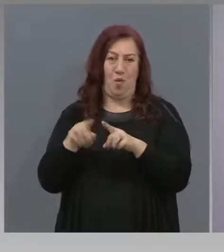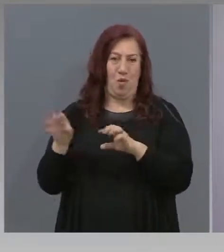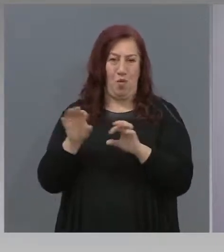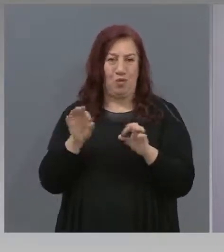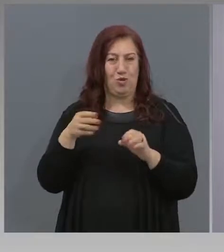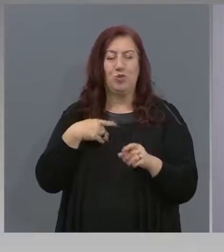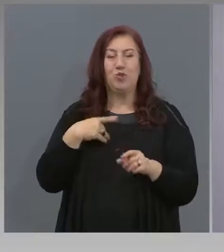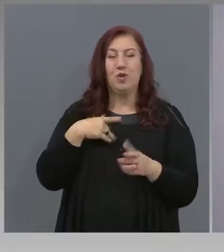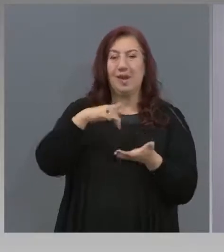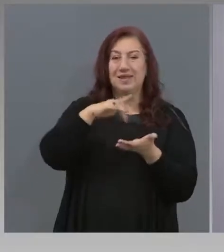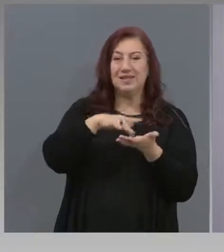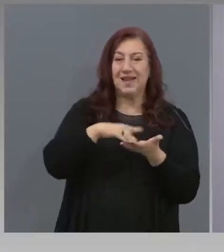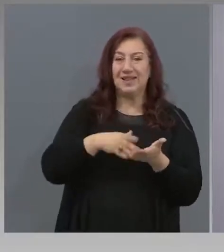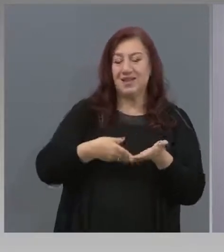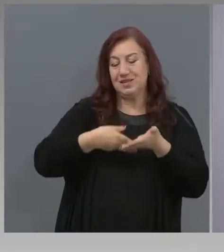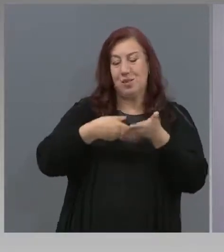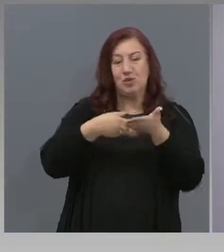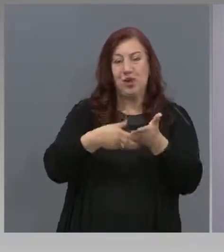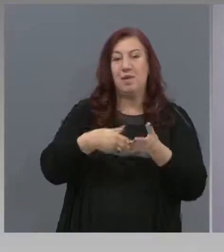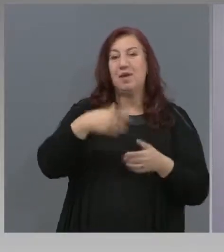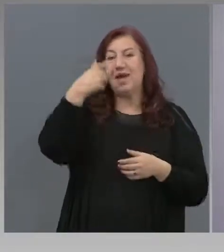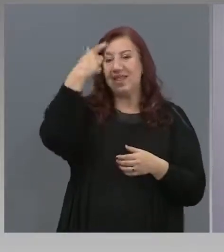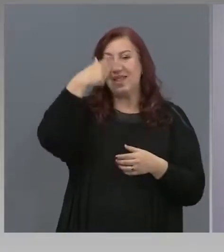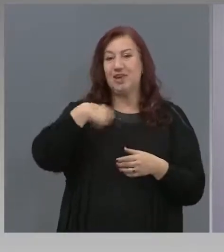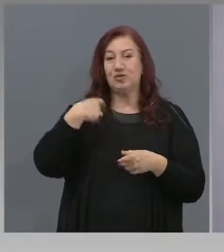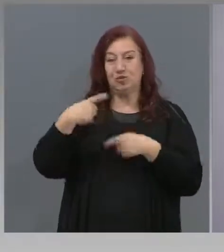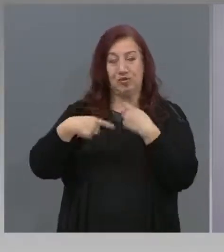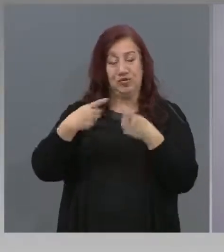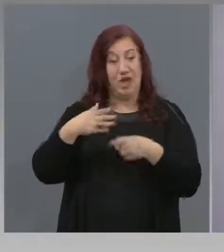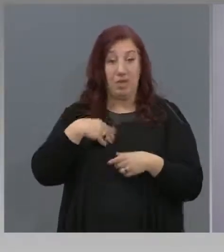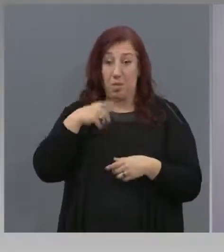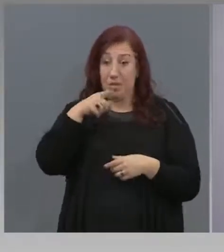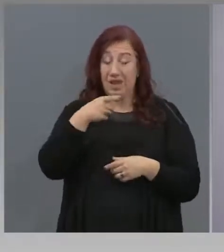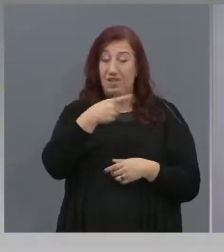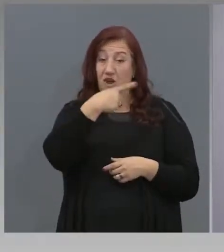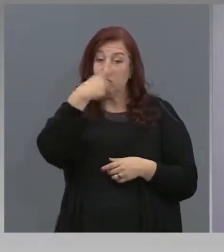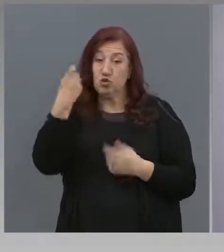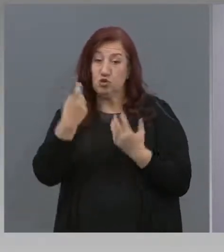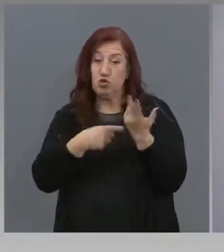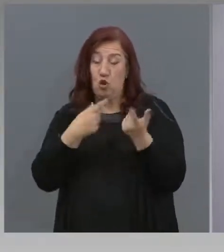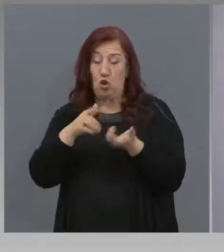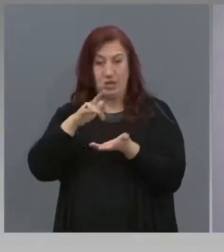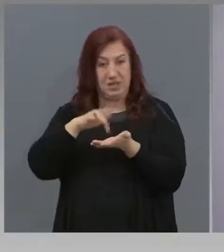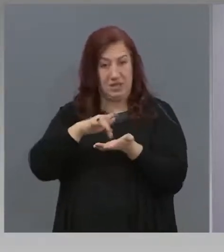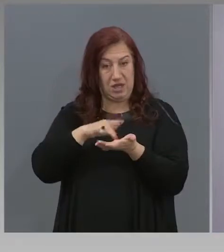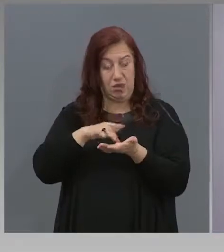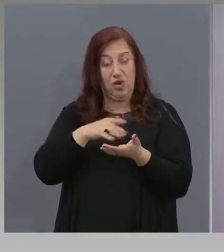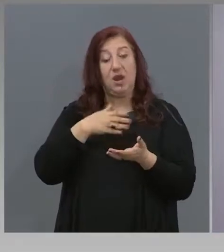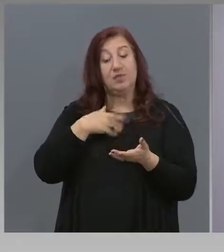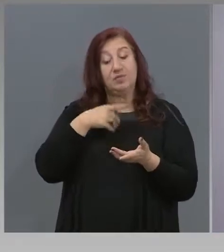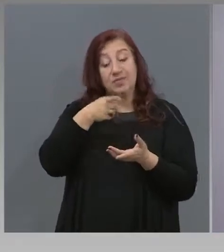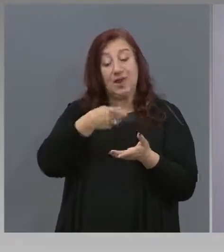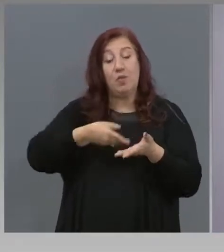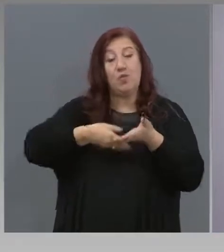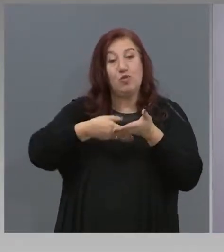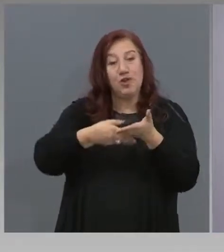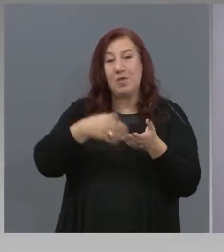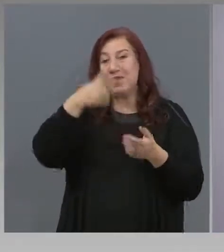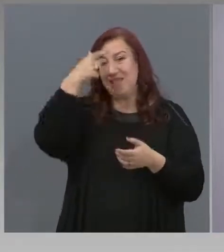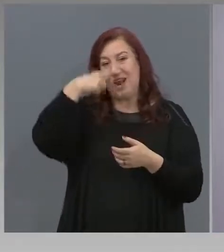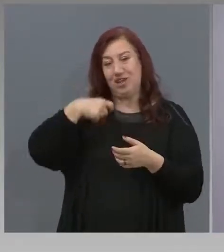личностното развитие. Имаме такива стол, образователни институции. Освен училища и детски градини в системата имаме и центри за подкрепа на личностното развитие.